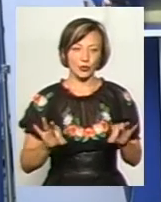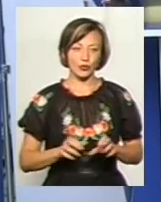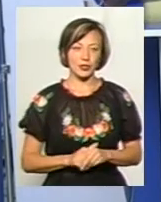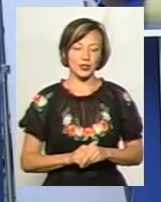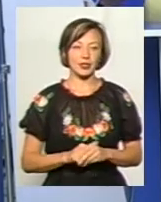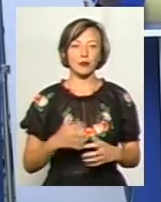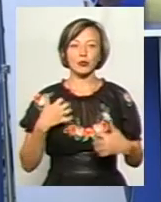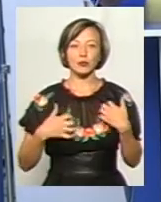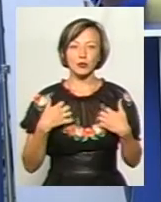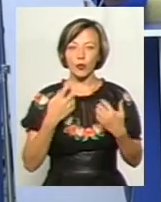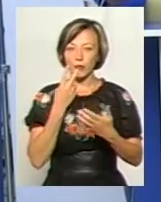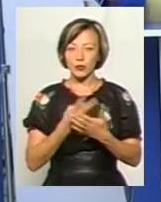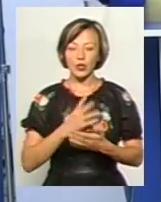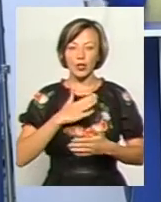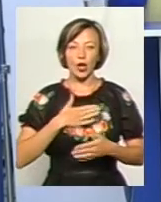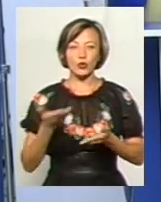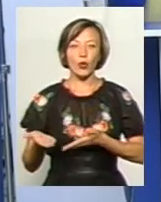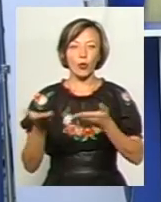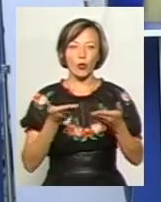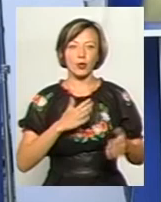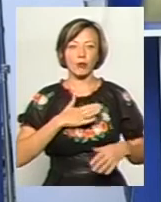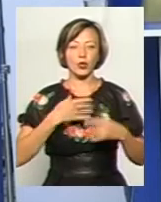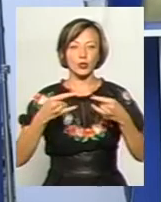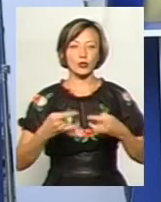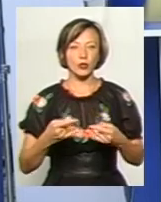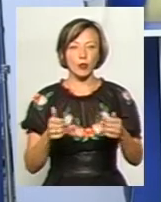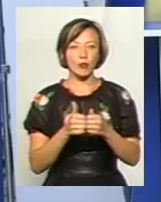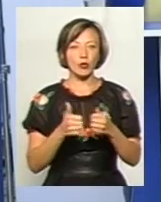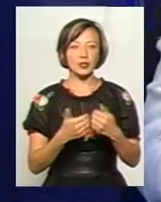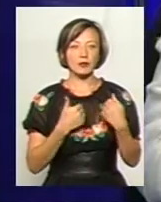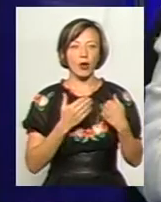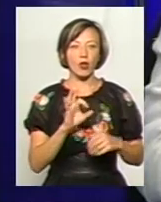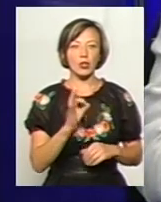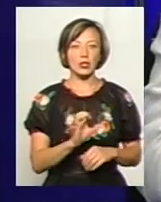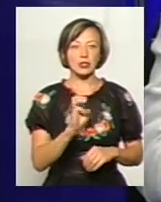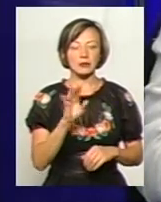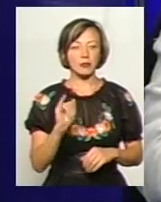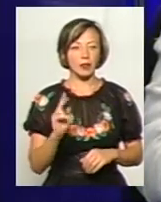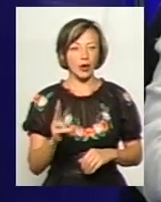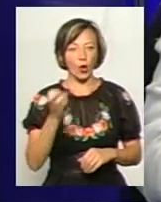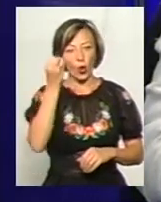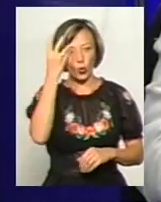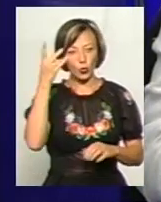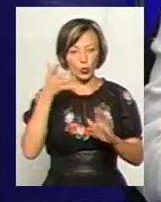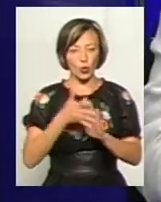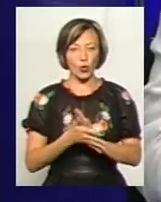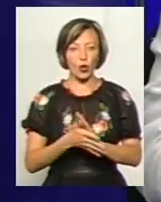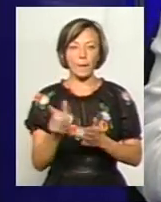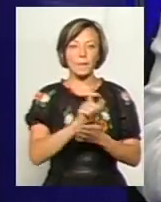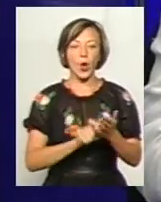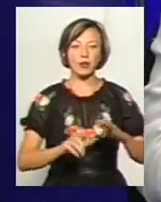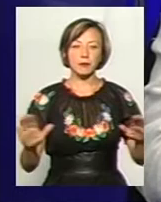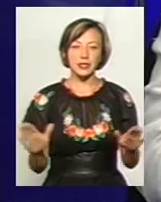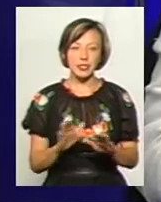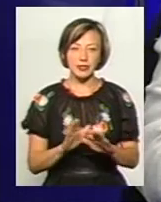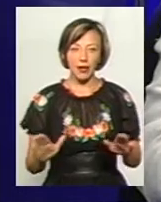І поспішаю відрекомендувати вам гостей моєї студії. Отож, поруч зі мною Олександр Смик, культуролог, поет-пісняр, драматург,